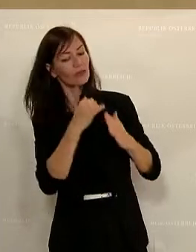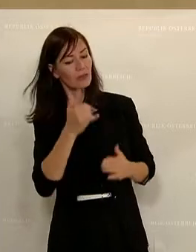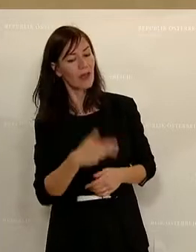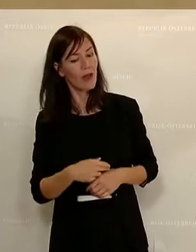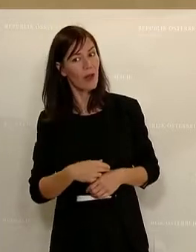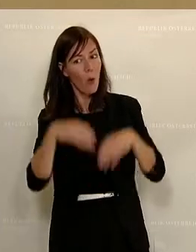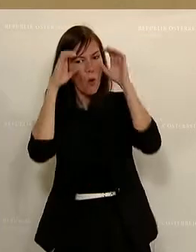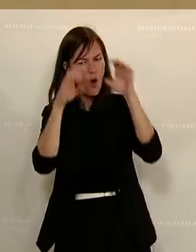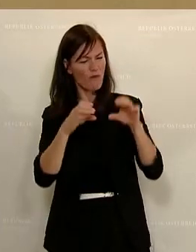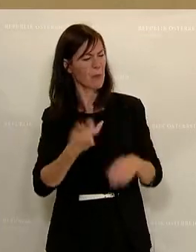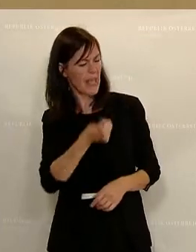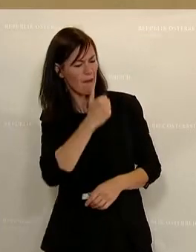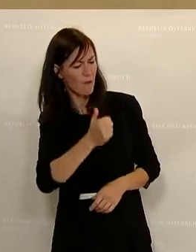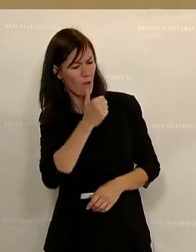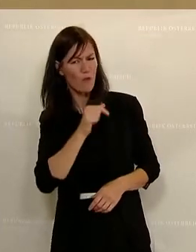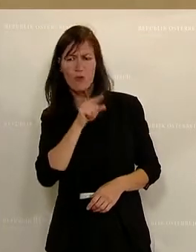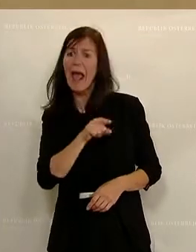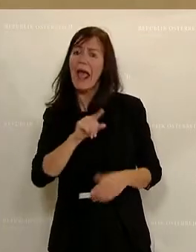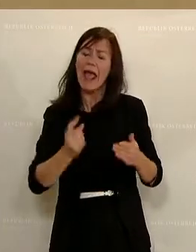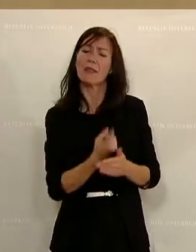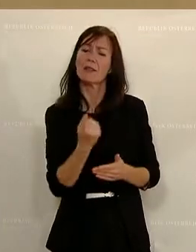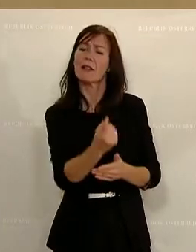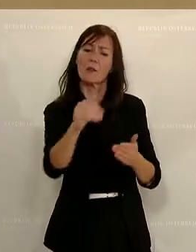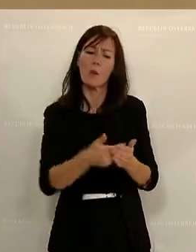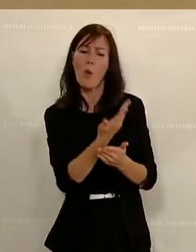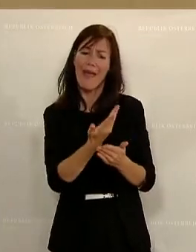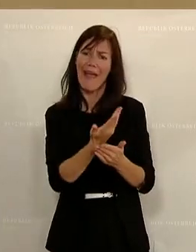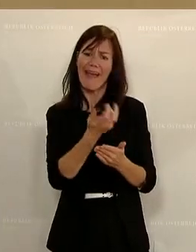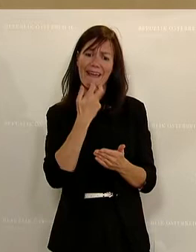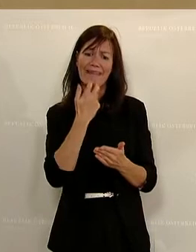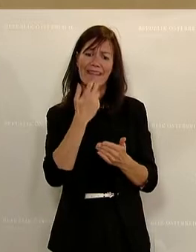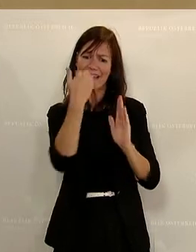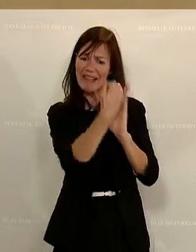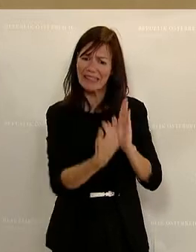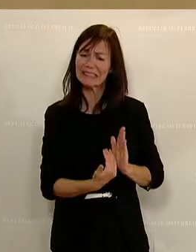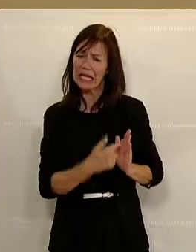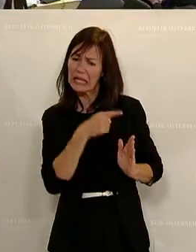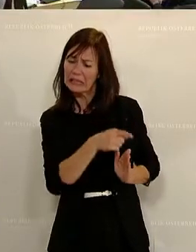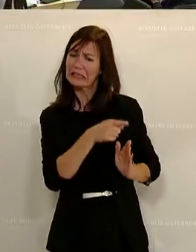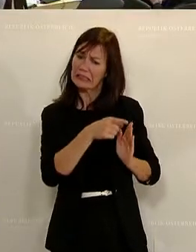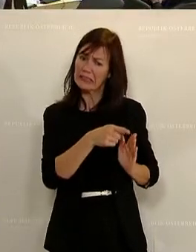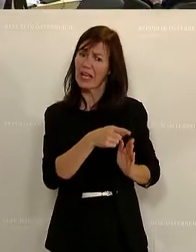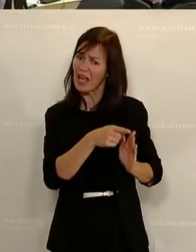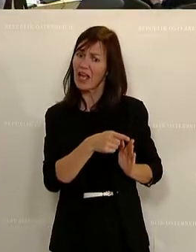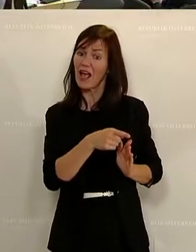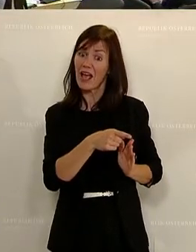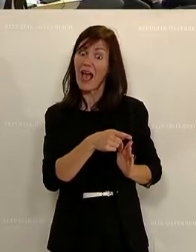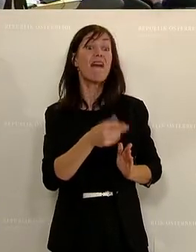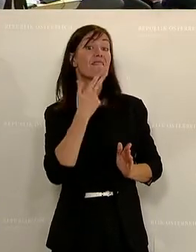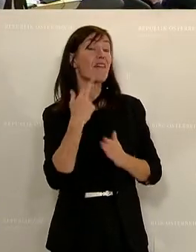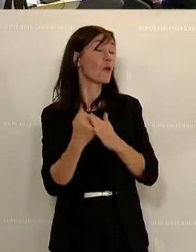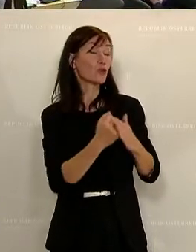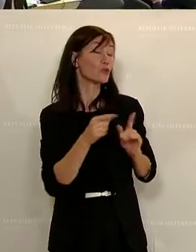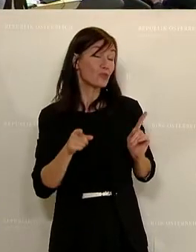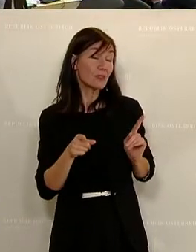Grüne so stark abgefeiert haben, wer das mit der Zweidrittelmehrheit ermöglicht hat. Weil wir stehen zu diesen Zielen. Wir wollen 100